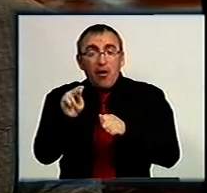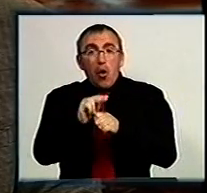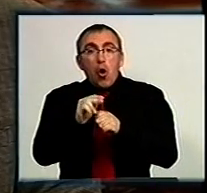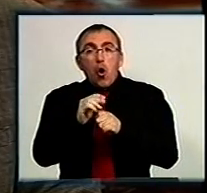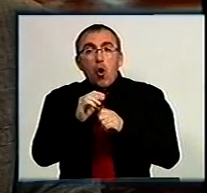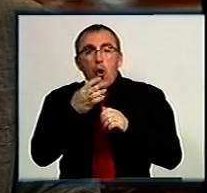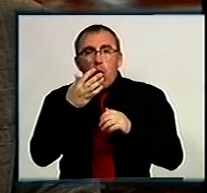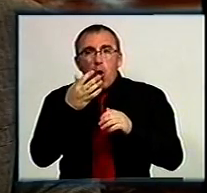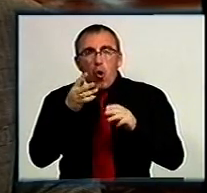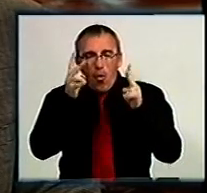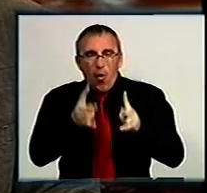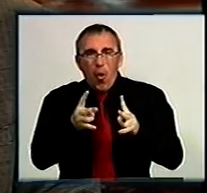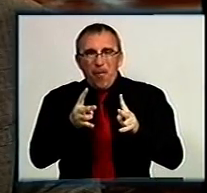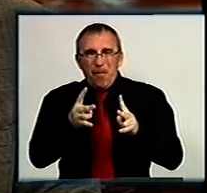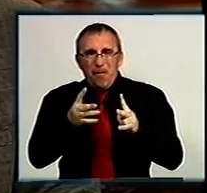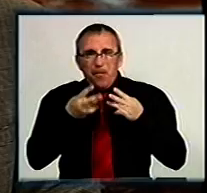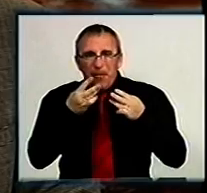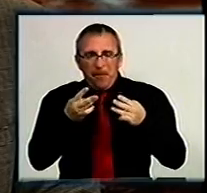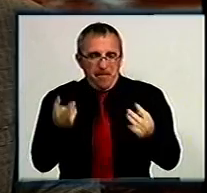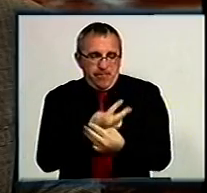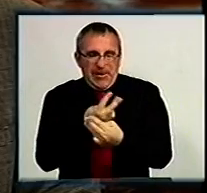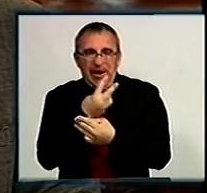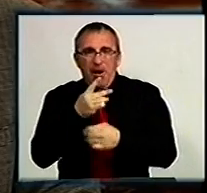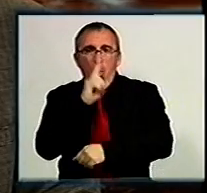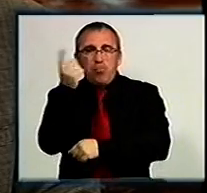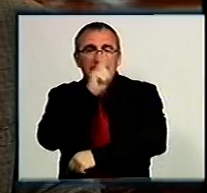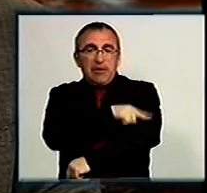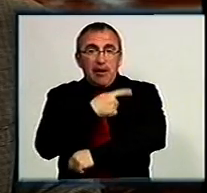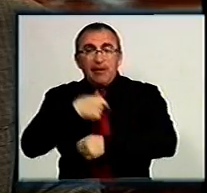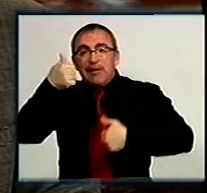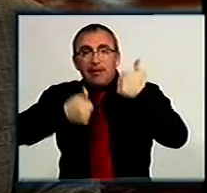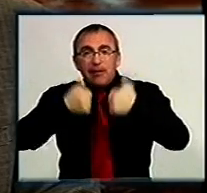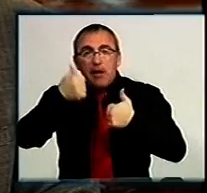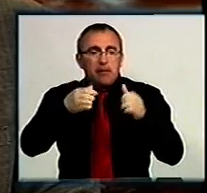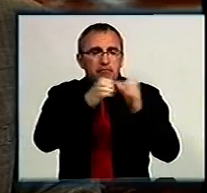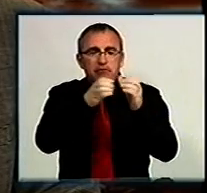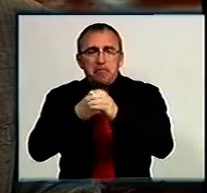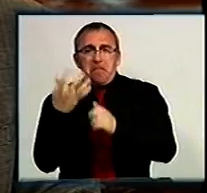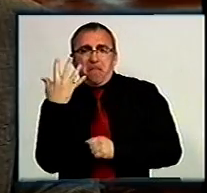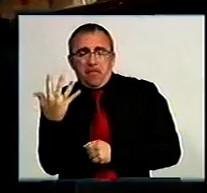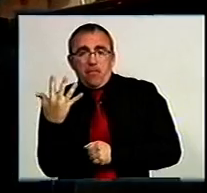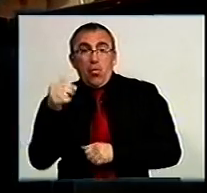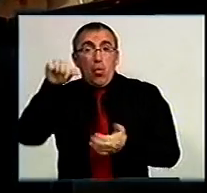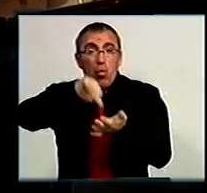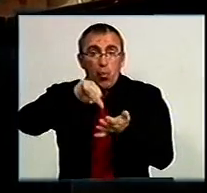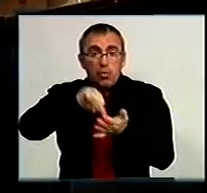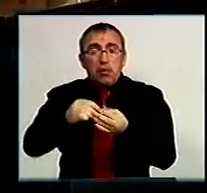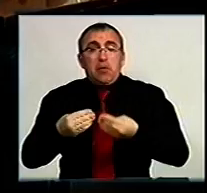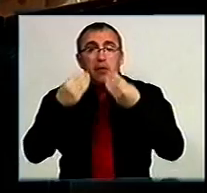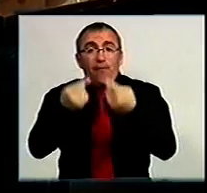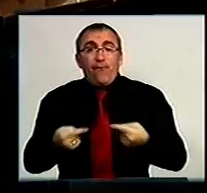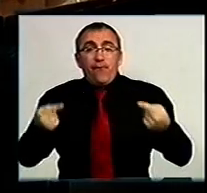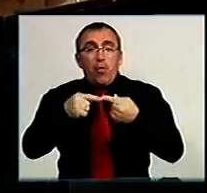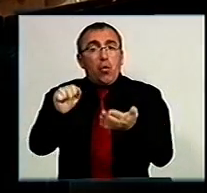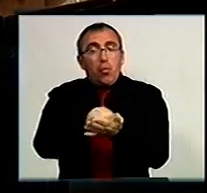відділення обласної лікарні. Для цього провели тендер, у ньому взяли участь п'ять організацій. Учасники торгів надали відповідні